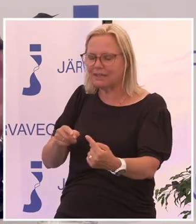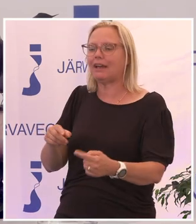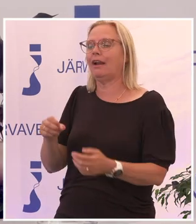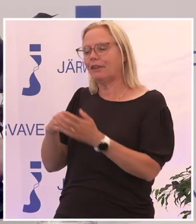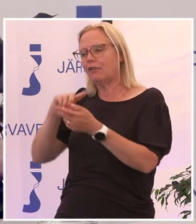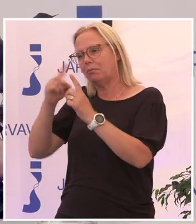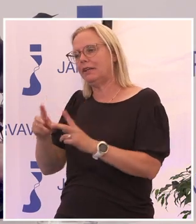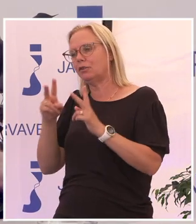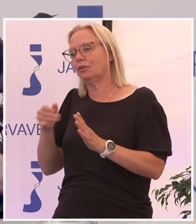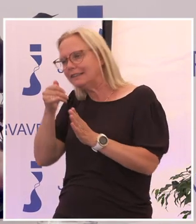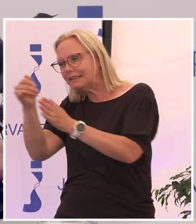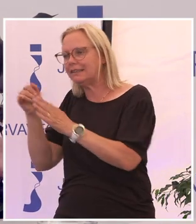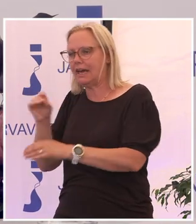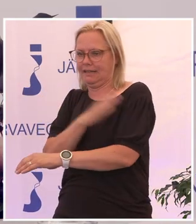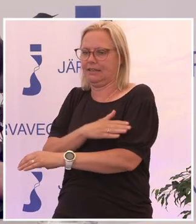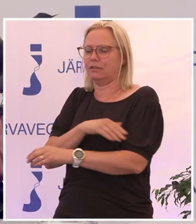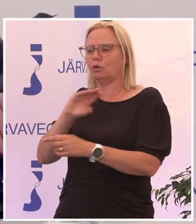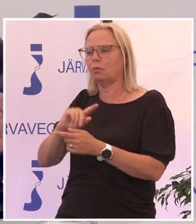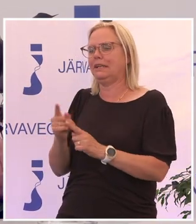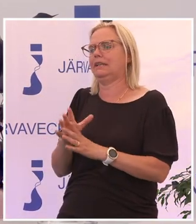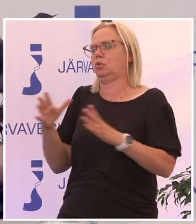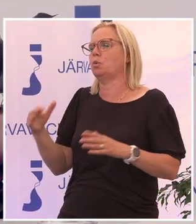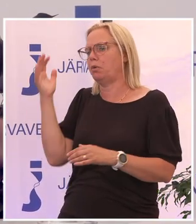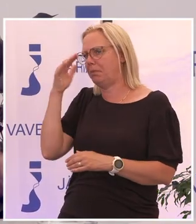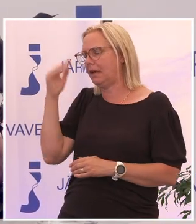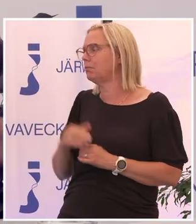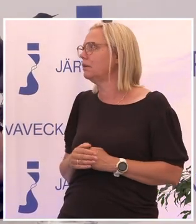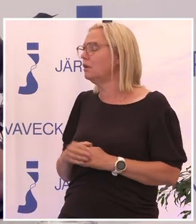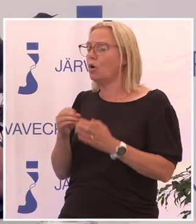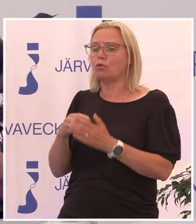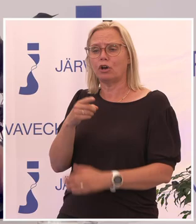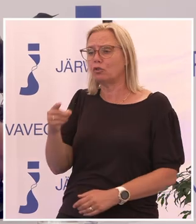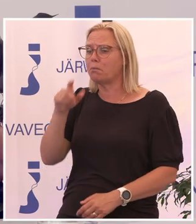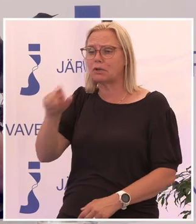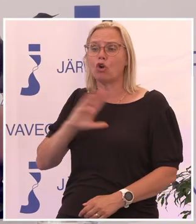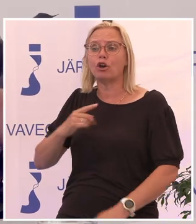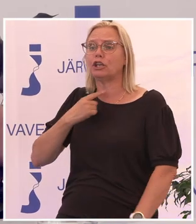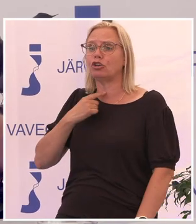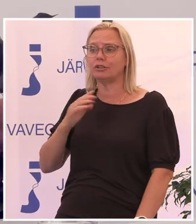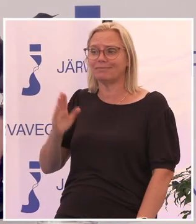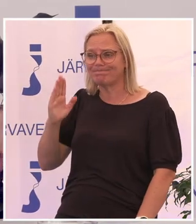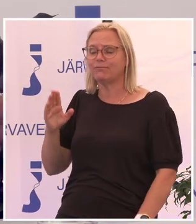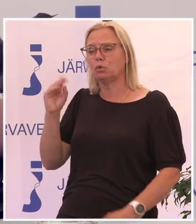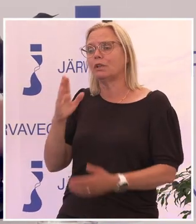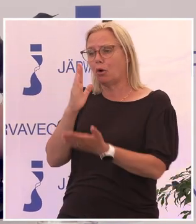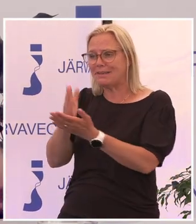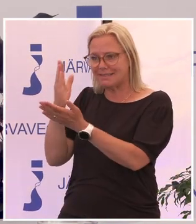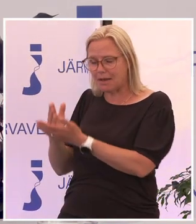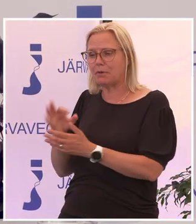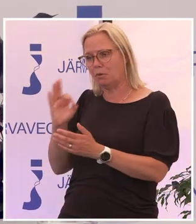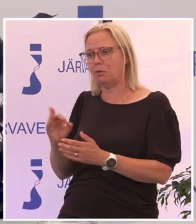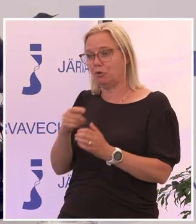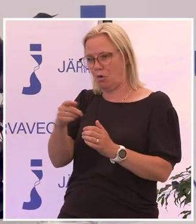plötsligt så har vi ett jätteproblem. Därför att de här människorna har ingen röst när man bestämmer hur de här grejerna ska